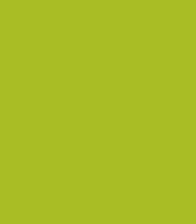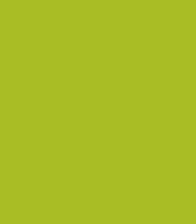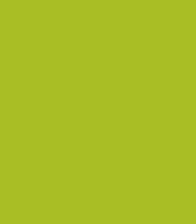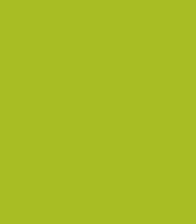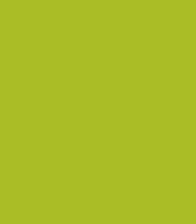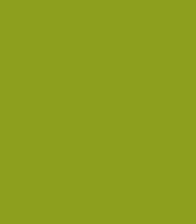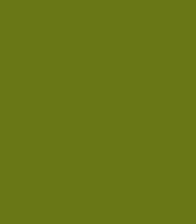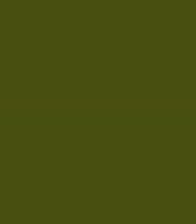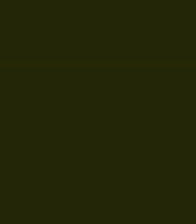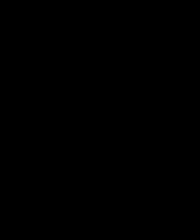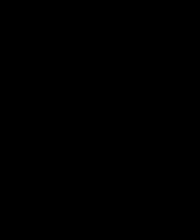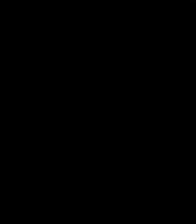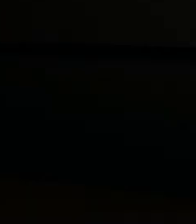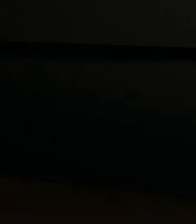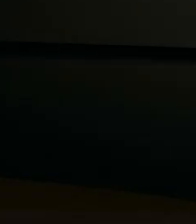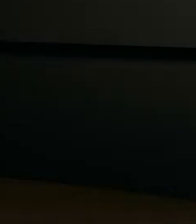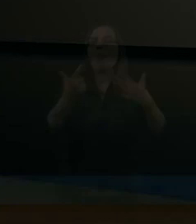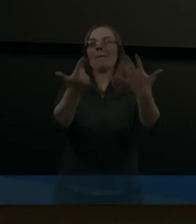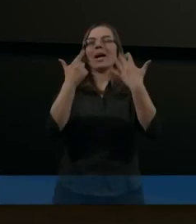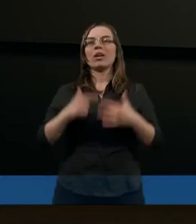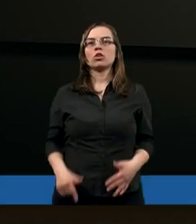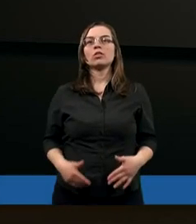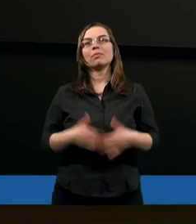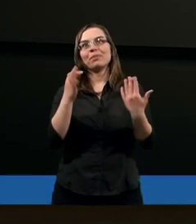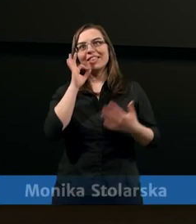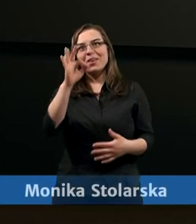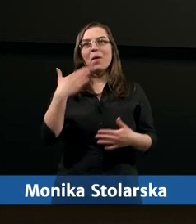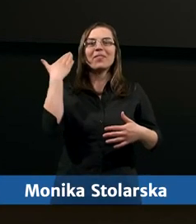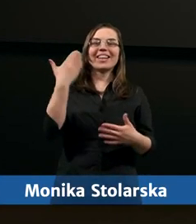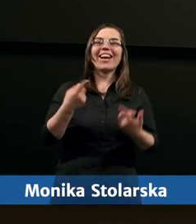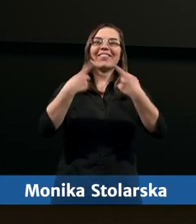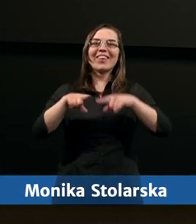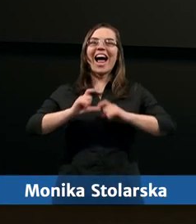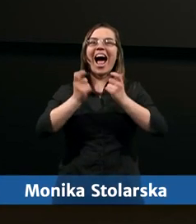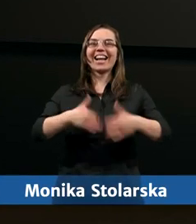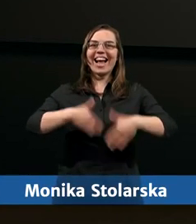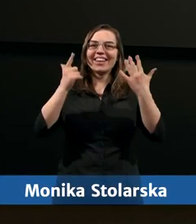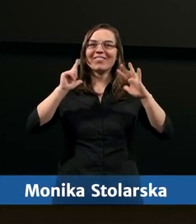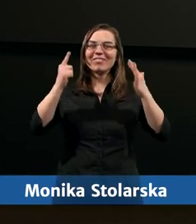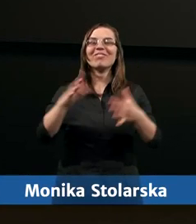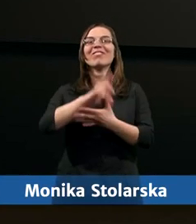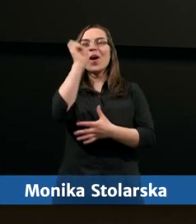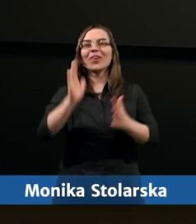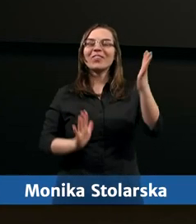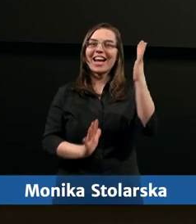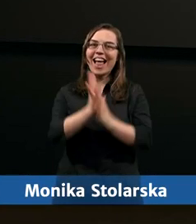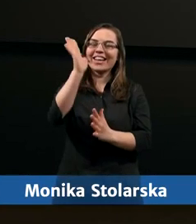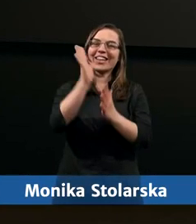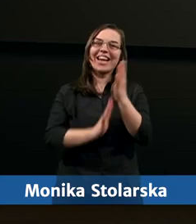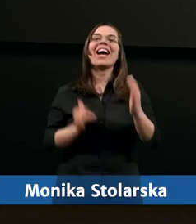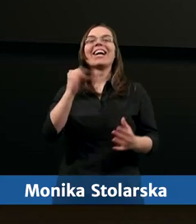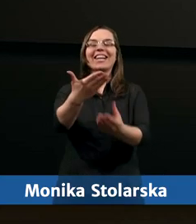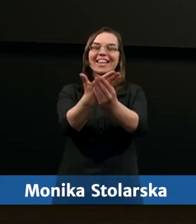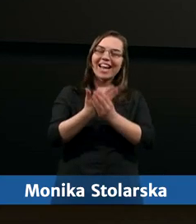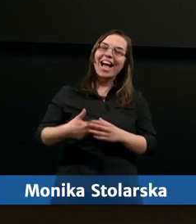Dziękujemy. Dzień dobry, witam w Kościele Adwentystów Dnia 7 w Podkowie Leśnej i